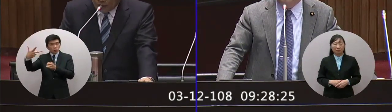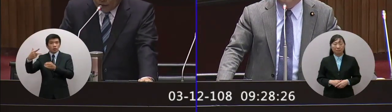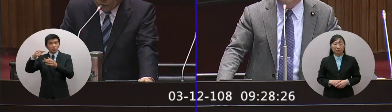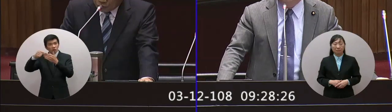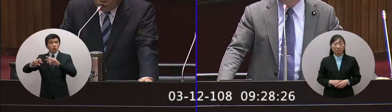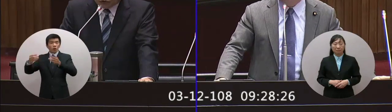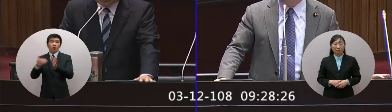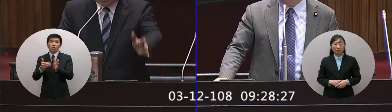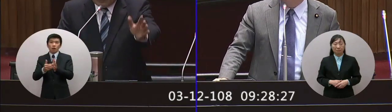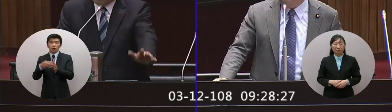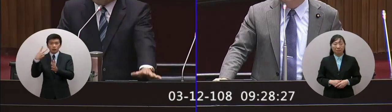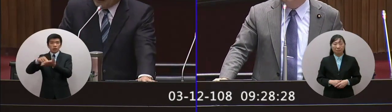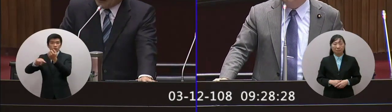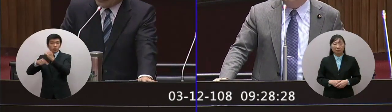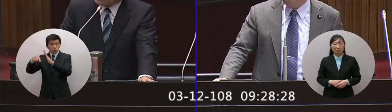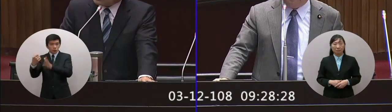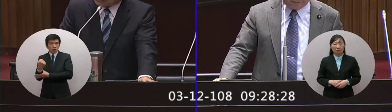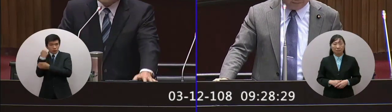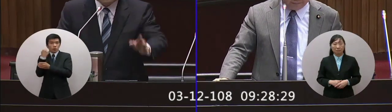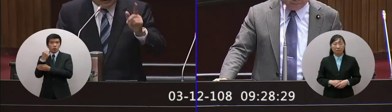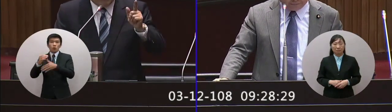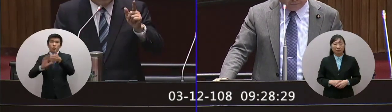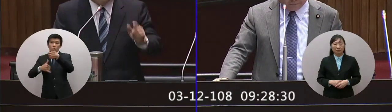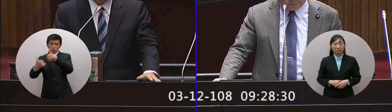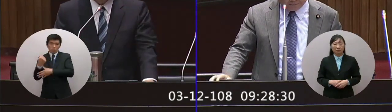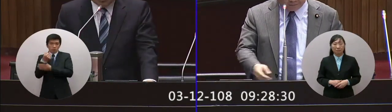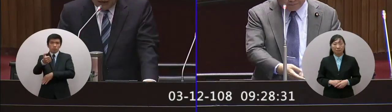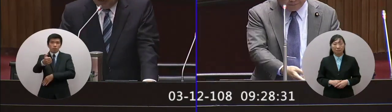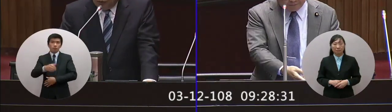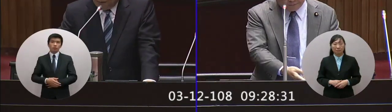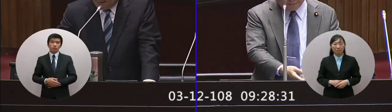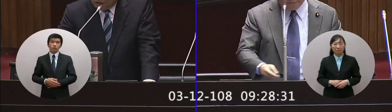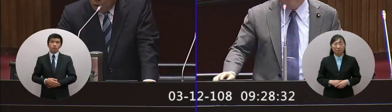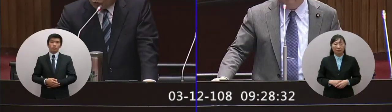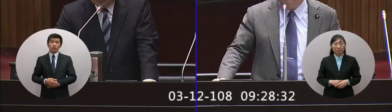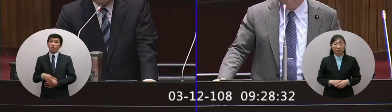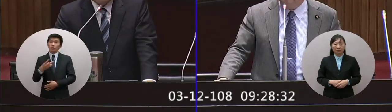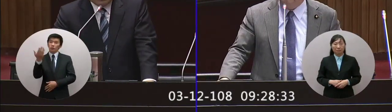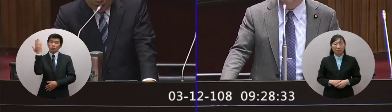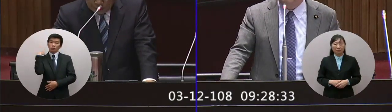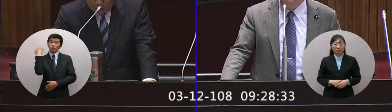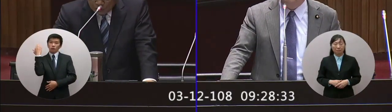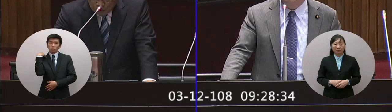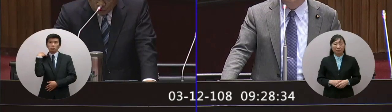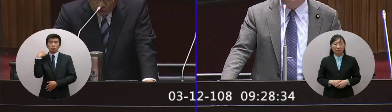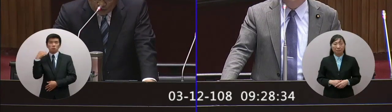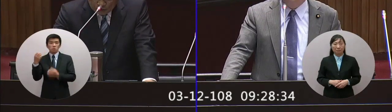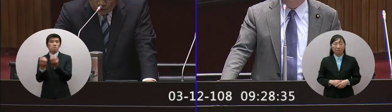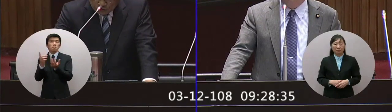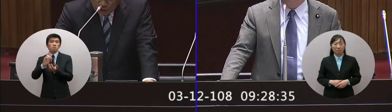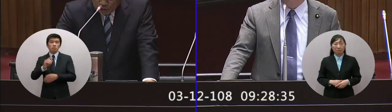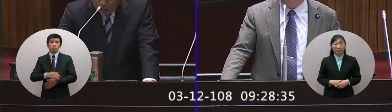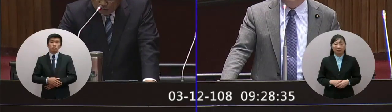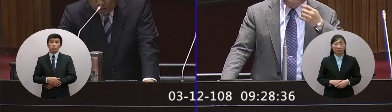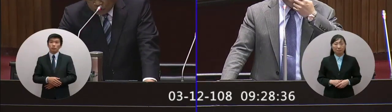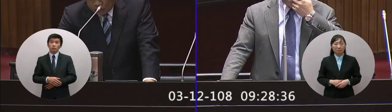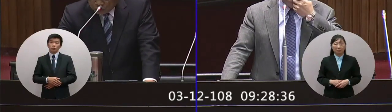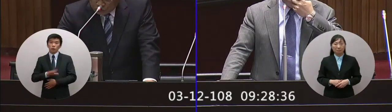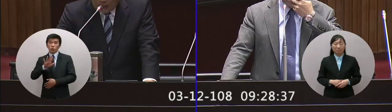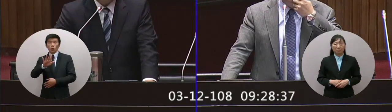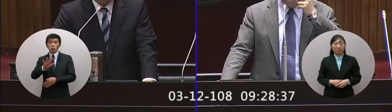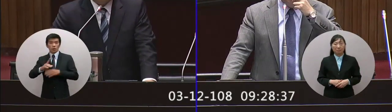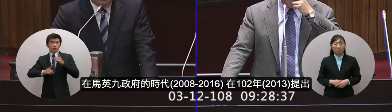謝謝貴院支持 貴委員大力支持另外一方面 對於過去 也曾經有所謂的自由